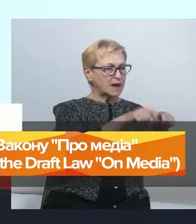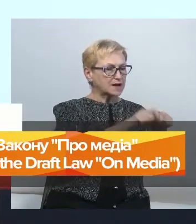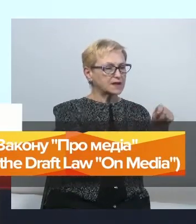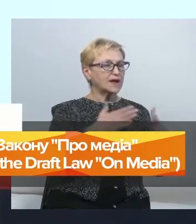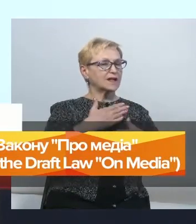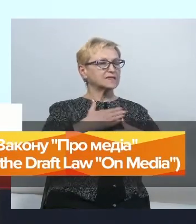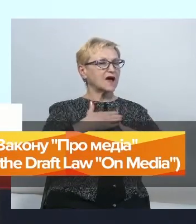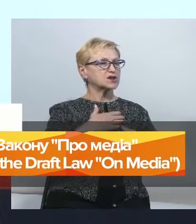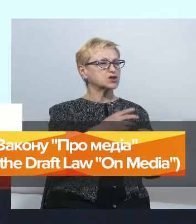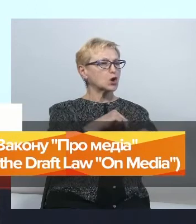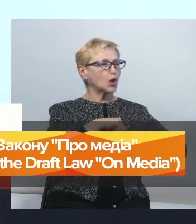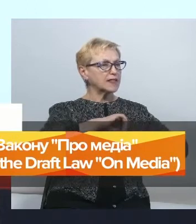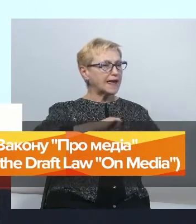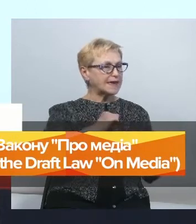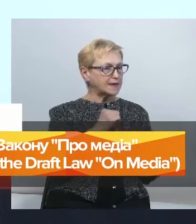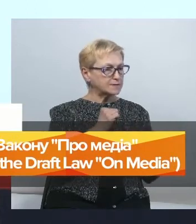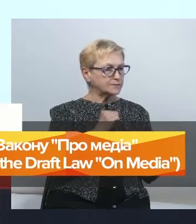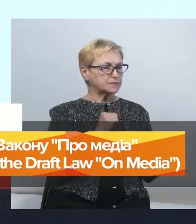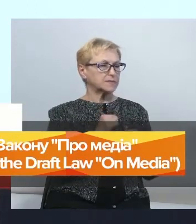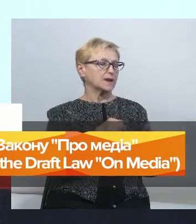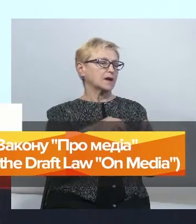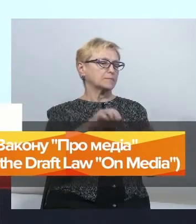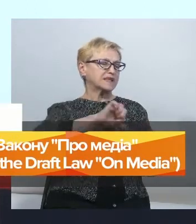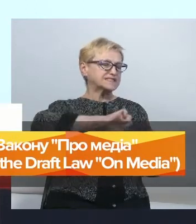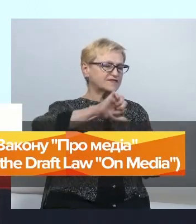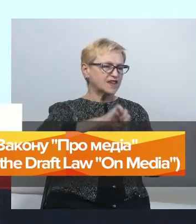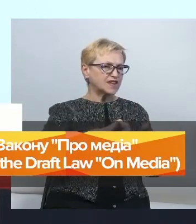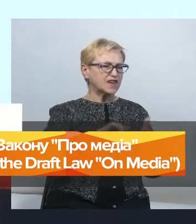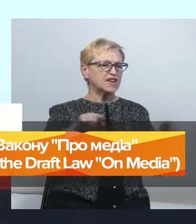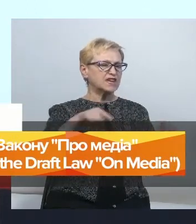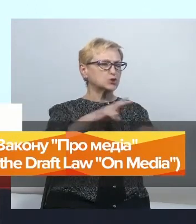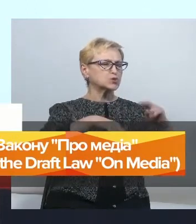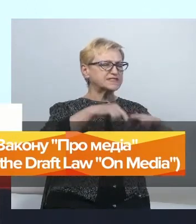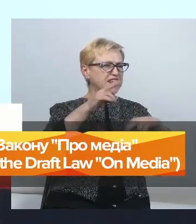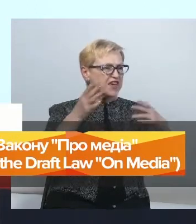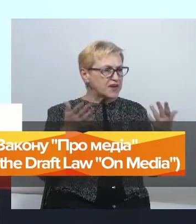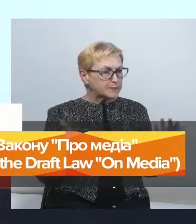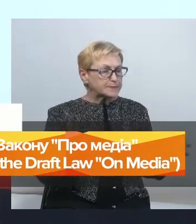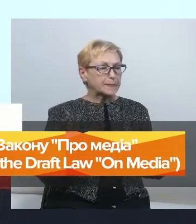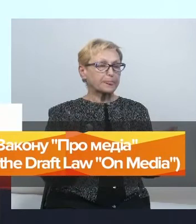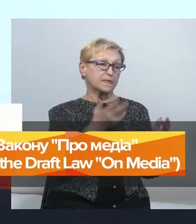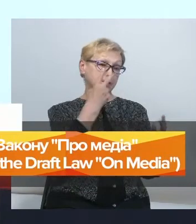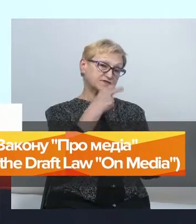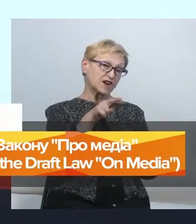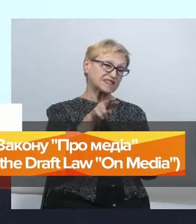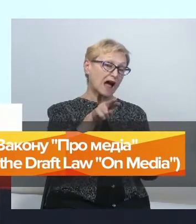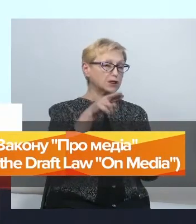наші колеги-експерти з громадських організацій, представники індустрії, ну, які звертали увагу на ті чи інші